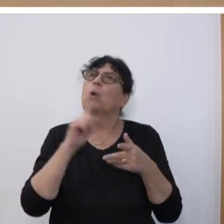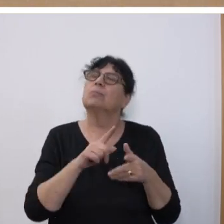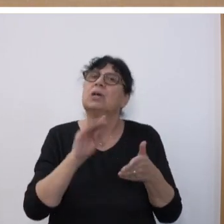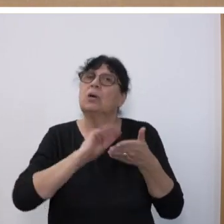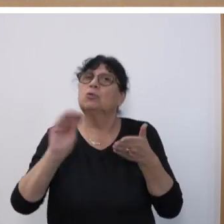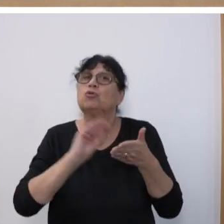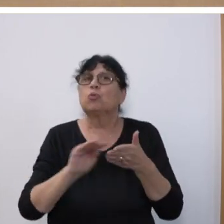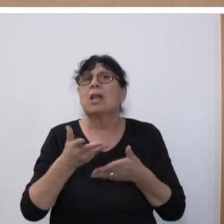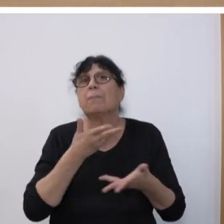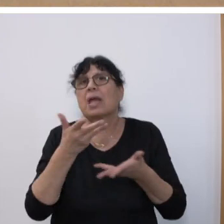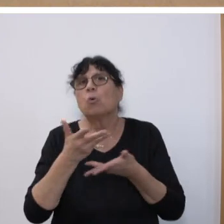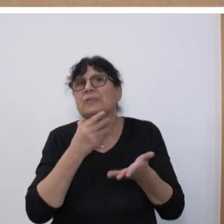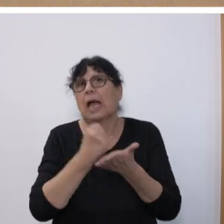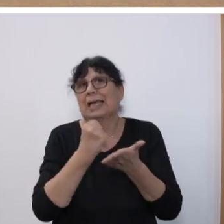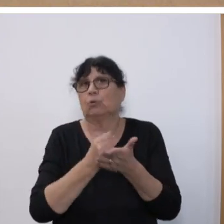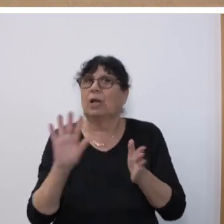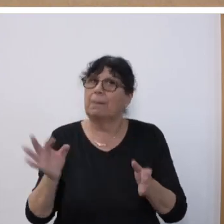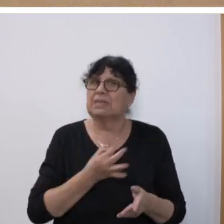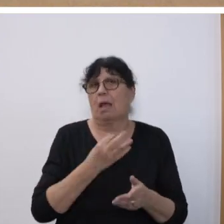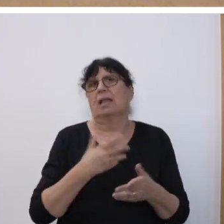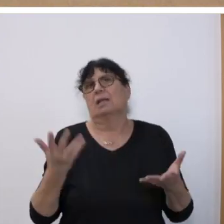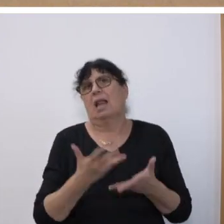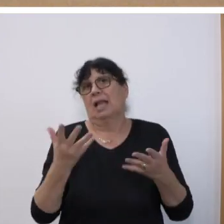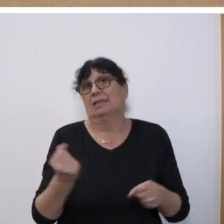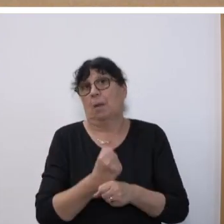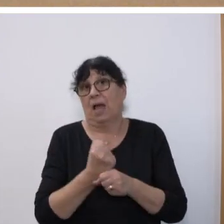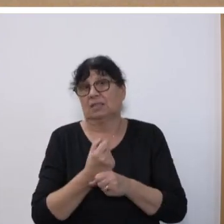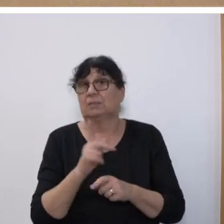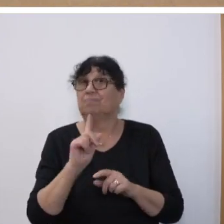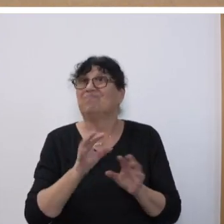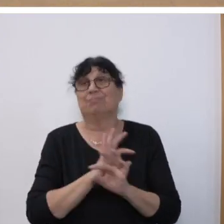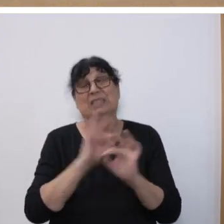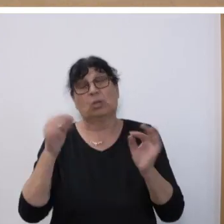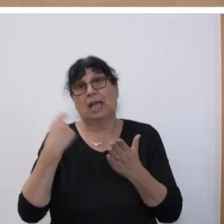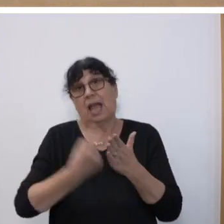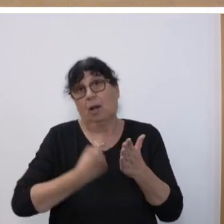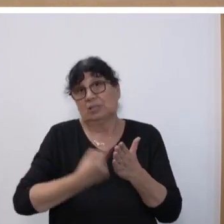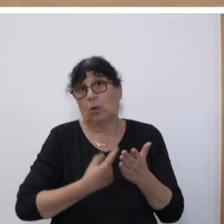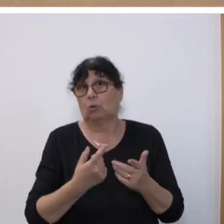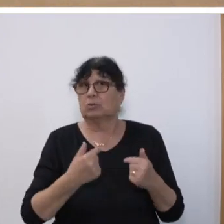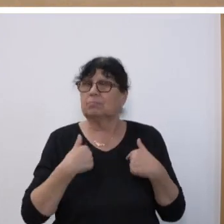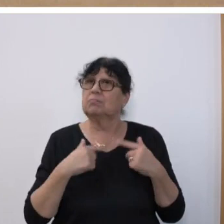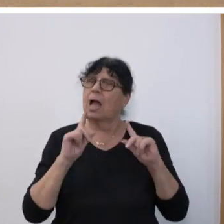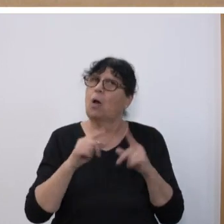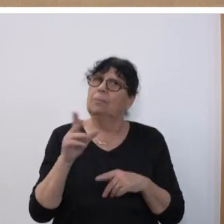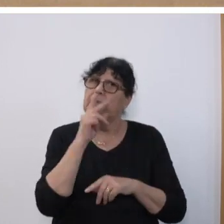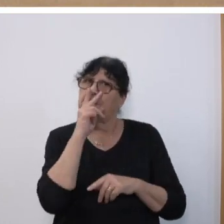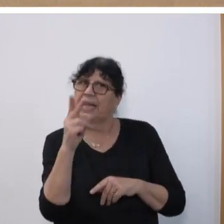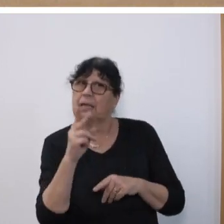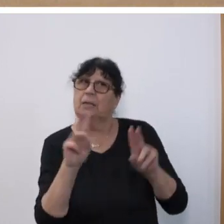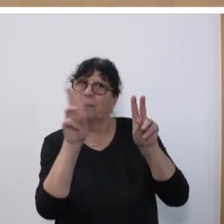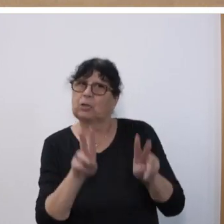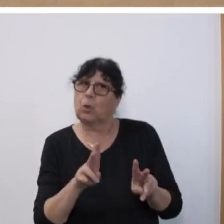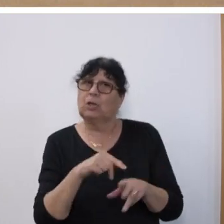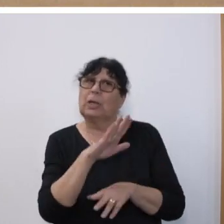vereinfachen wird. Eine besondere Herausforderung und da haben wir auch mit Blick auf die Betreuung